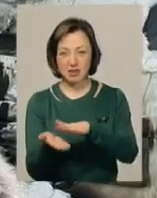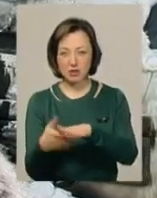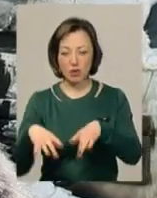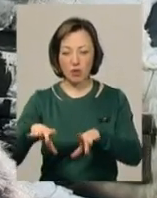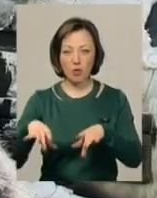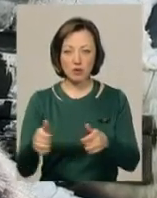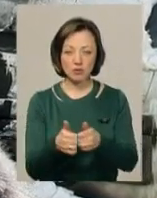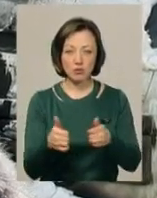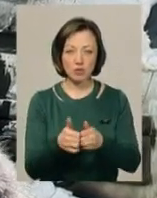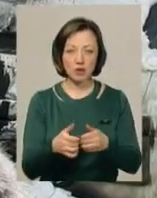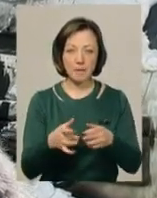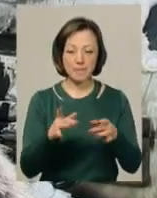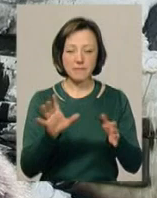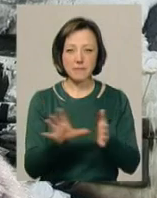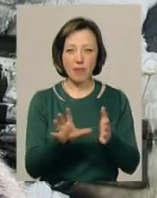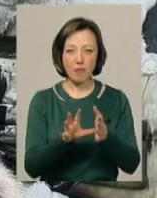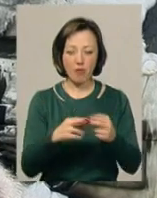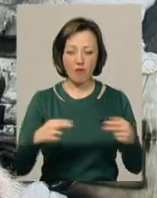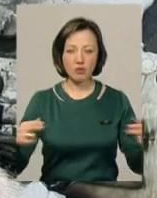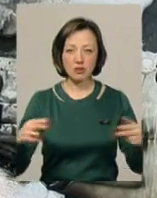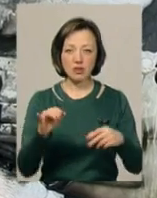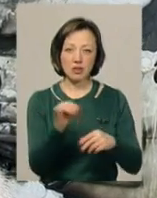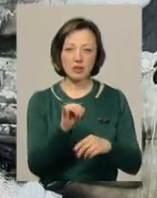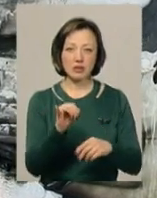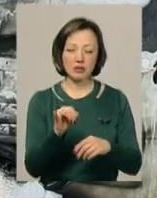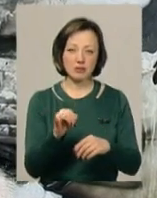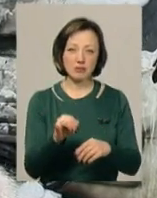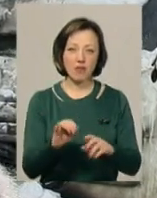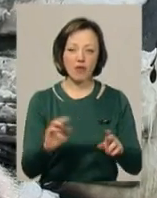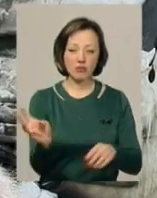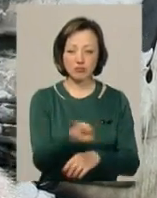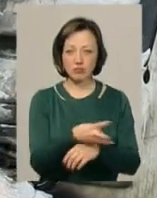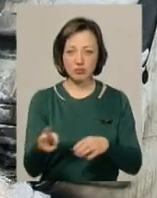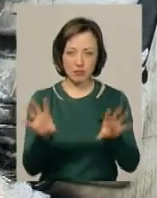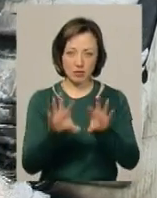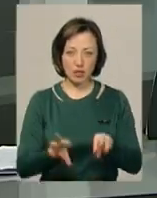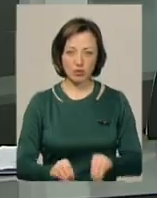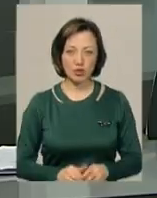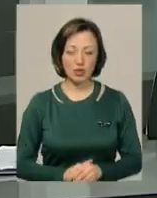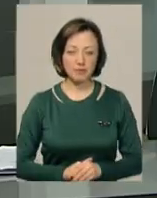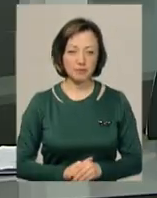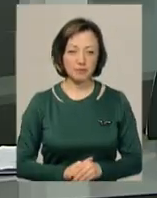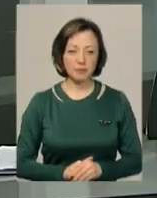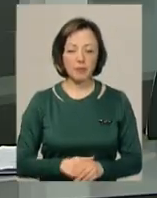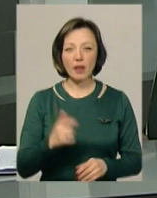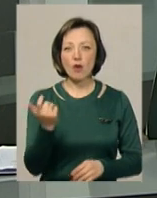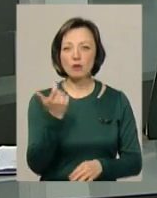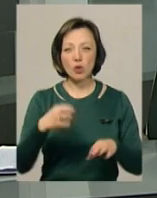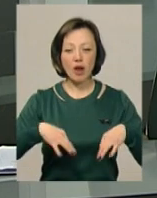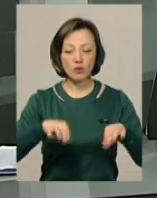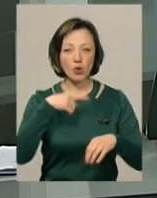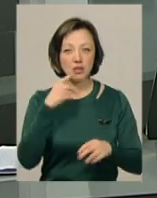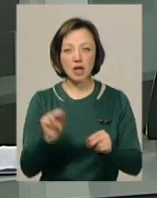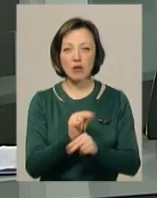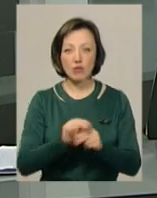колесо, отута проводка і там цей захист горів. І вже вогнегасником збили вогонь. Господар Автівки каже,